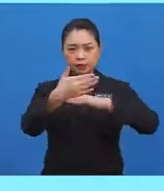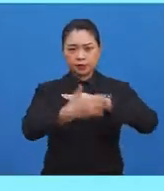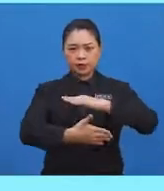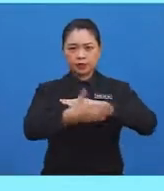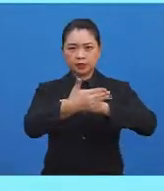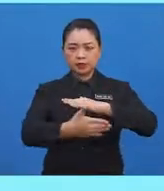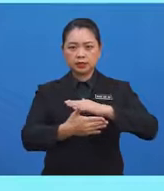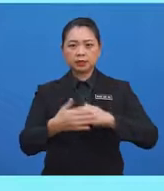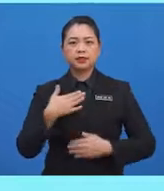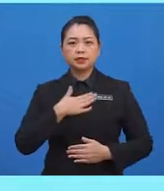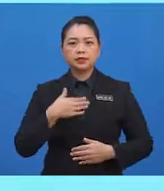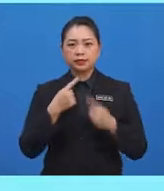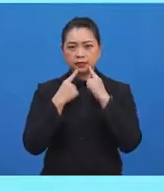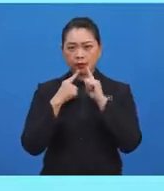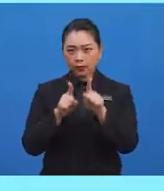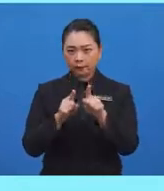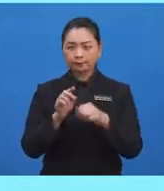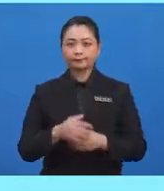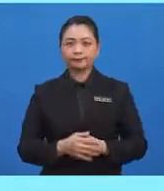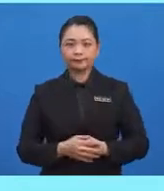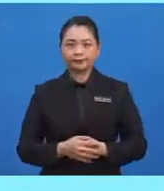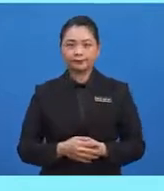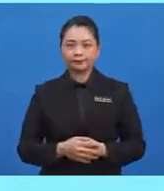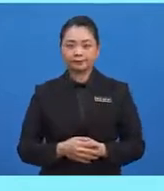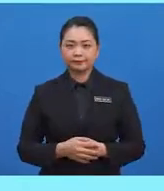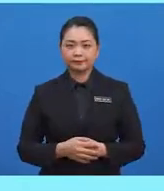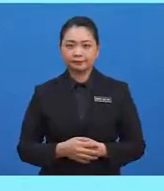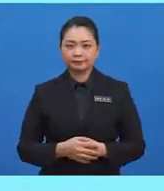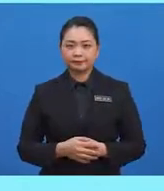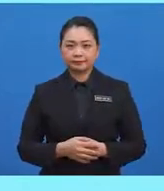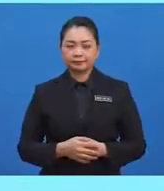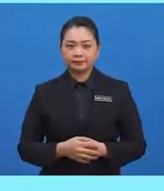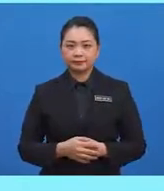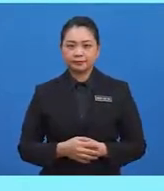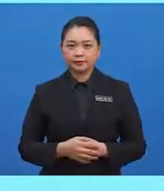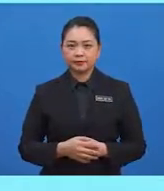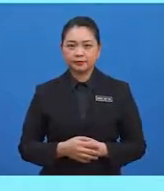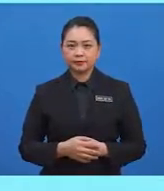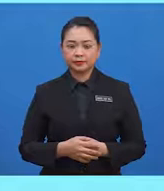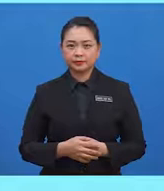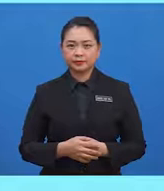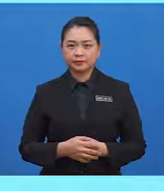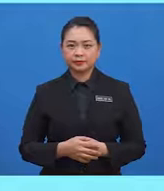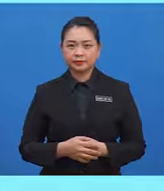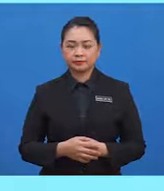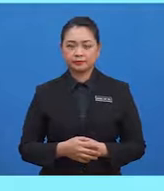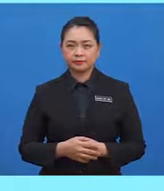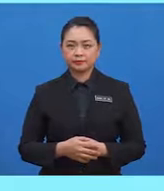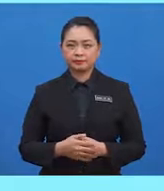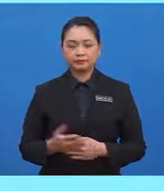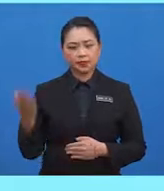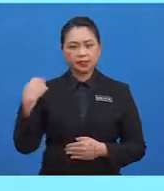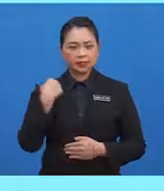sudut cakar. Dan yang kedua, sudut tirus. Dan yang ketiga, bilangan tak sama